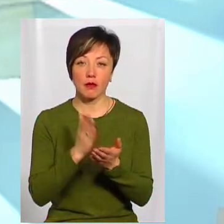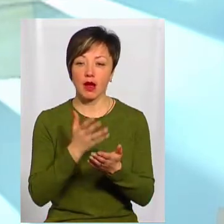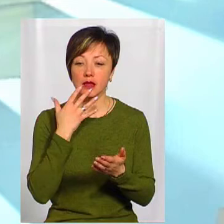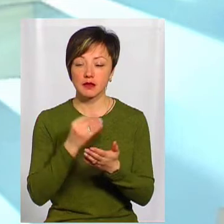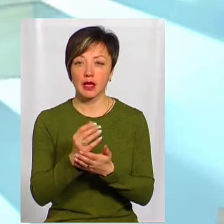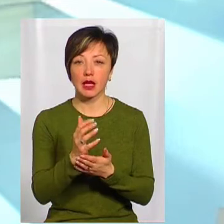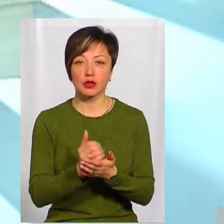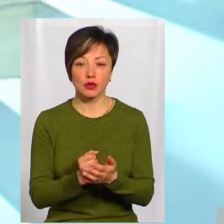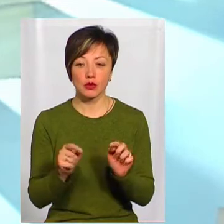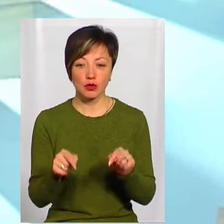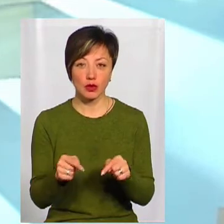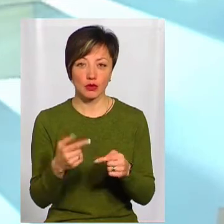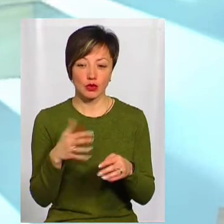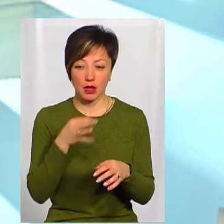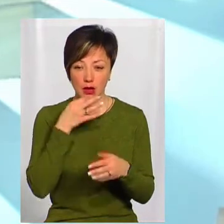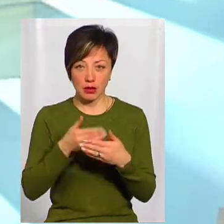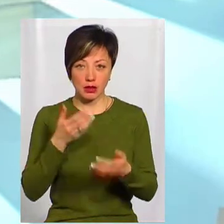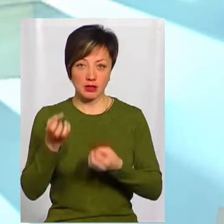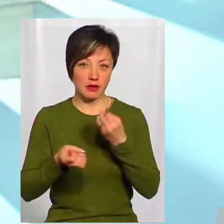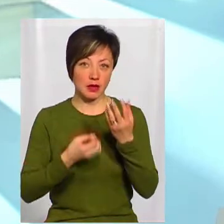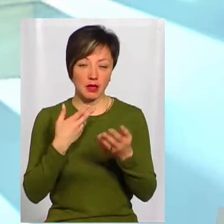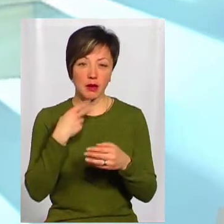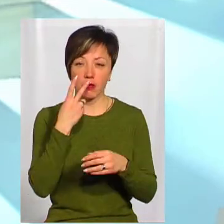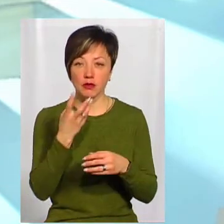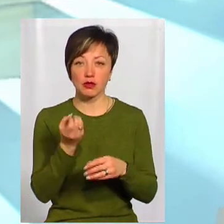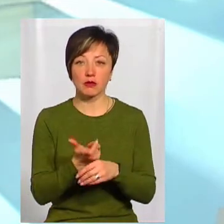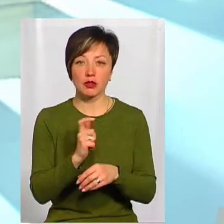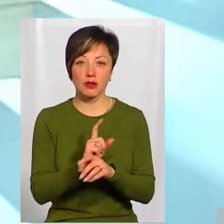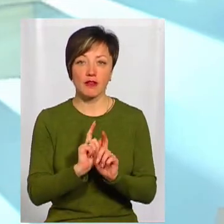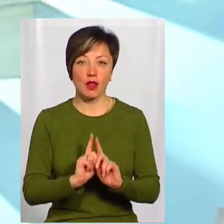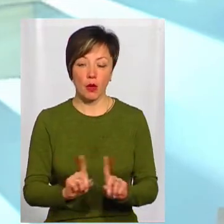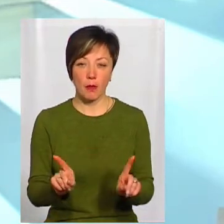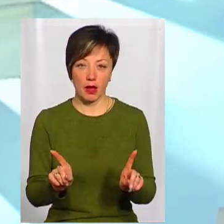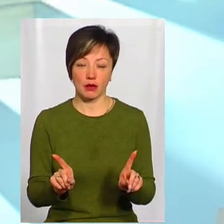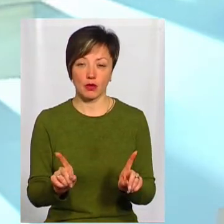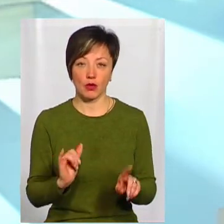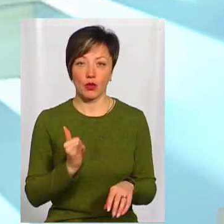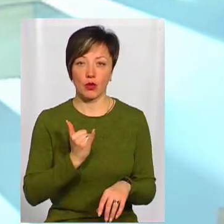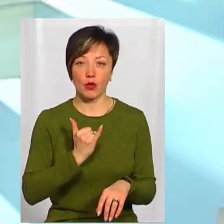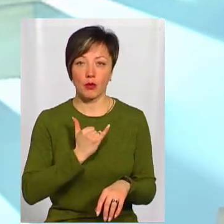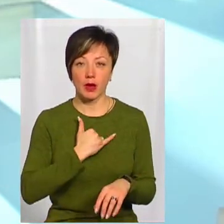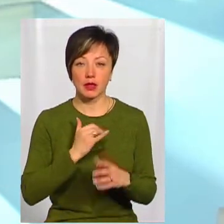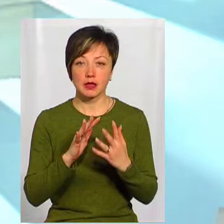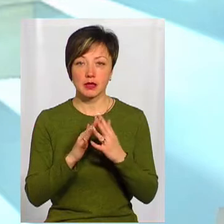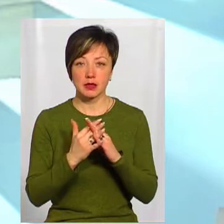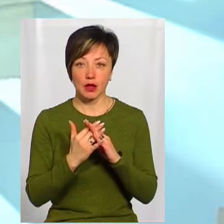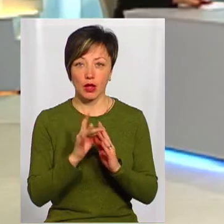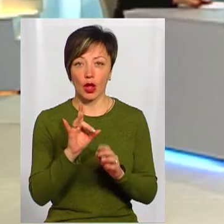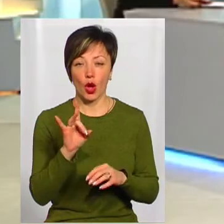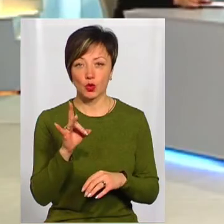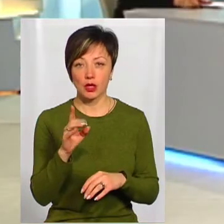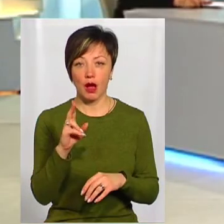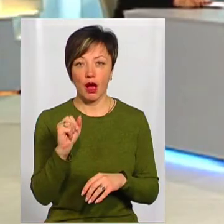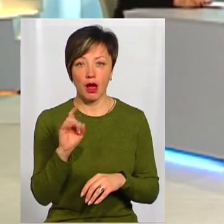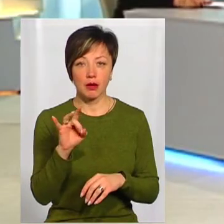ресурс. І тут воно не вчасно знову цвіте, не цвіте. Я бачив ще більший феномен. В мене село Розжанка-Карпівці, там